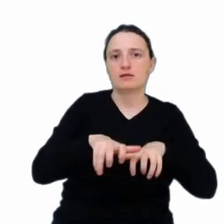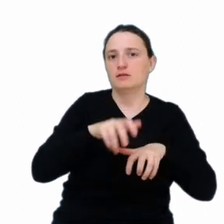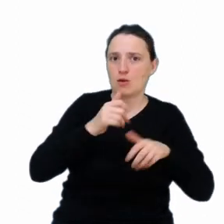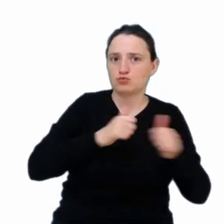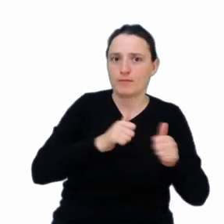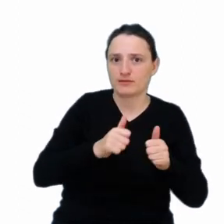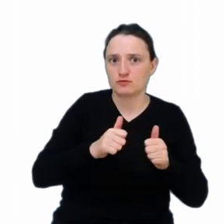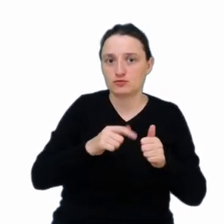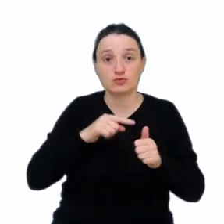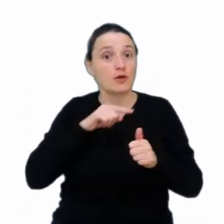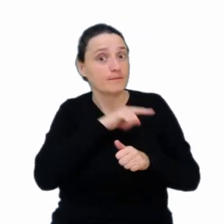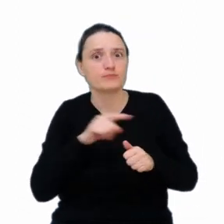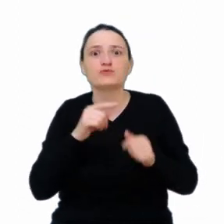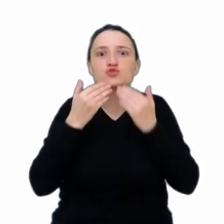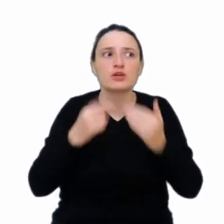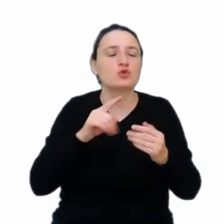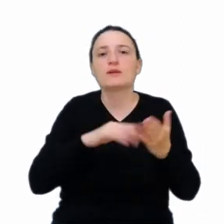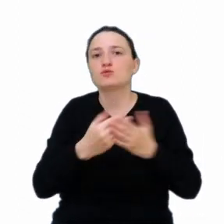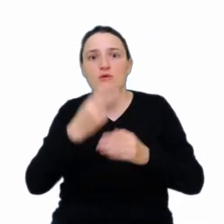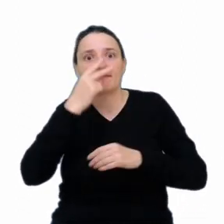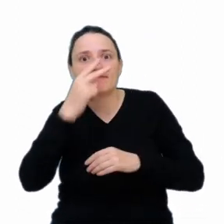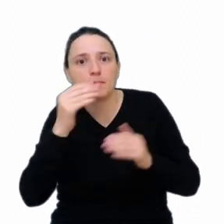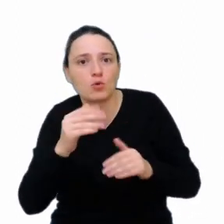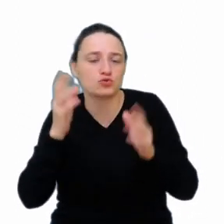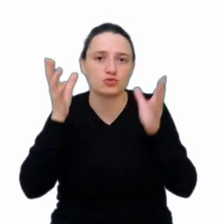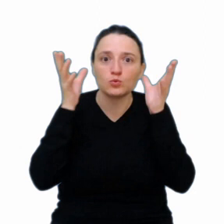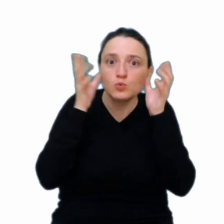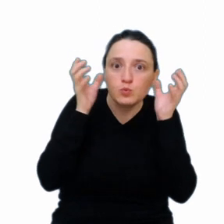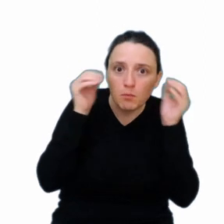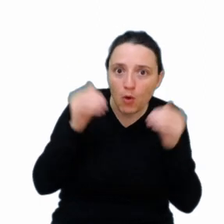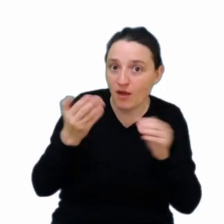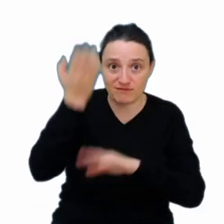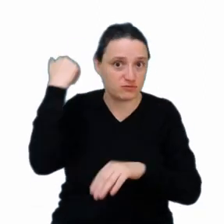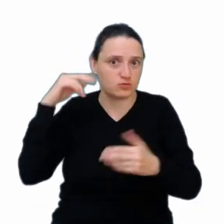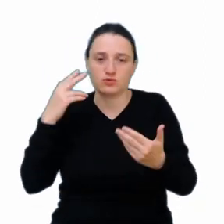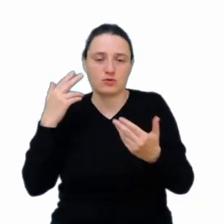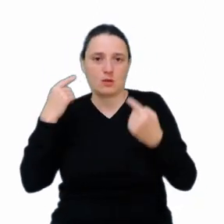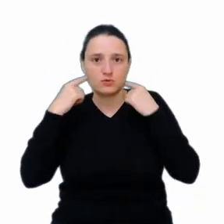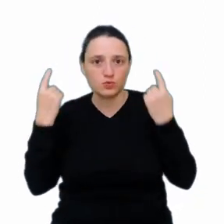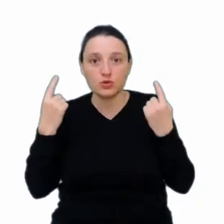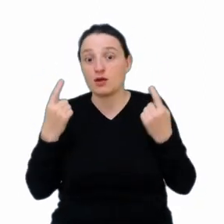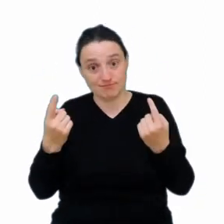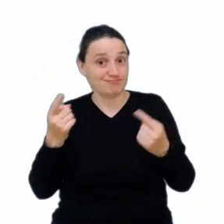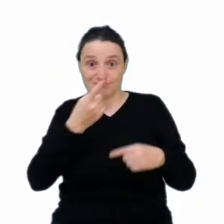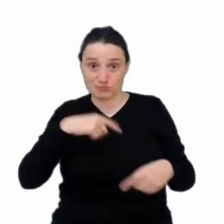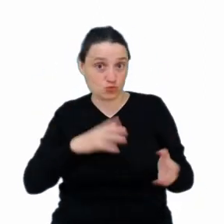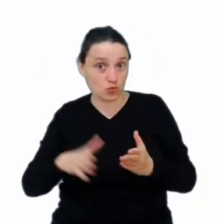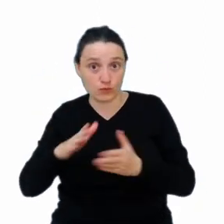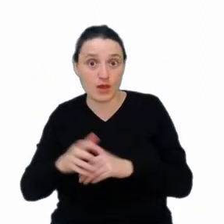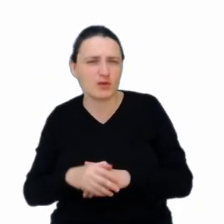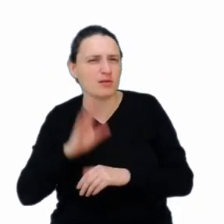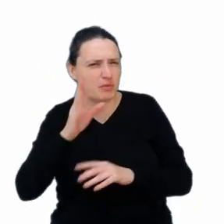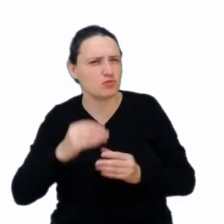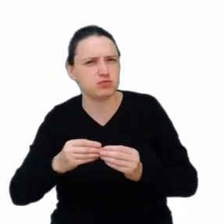możliwość widzenia, jeżeli nie widzieli, albo słyszenia, kiedy nie słyszeli. Takie urządzenia też przecież budujemy i one będą coraz coraz bardziej